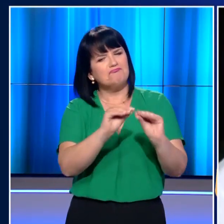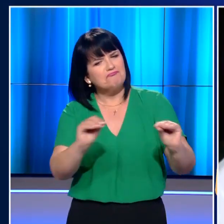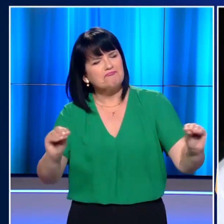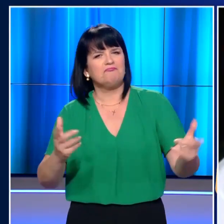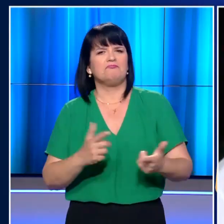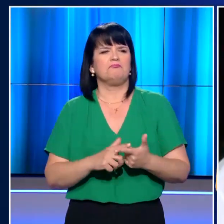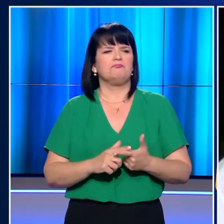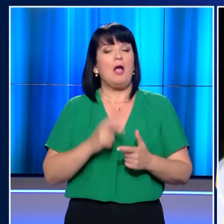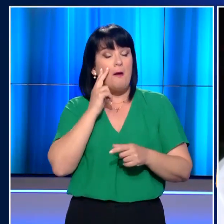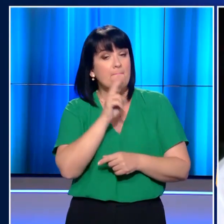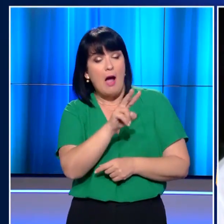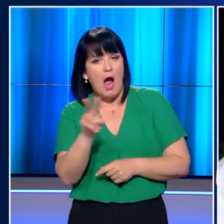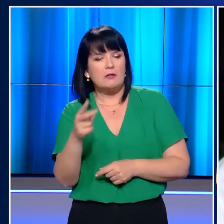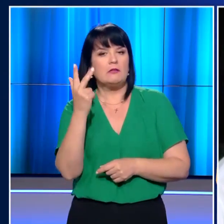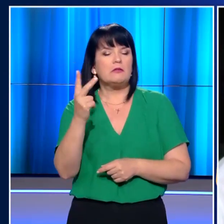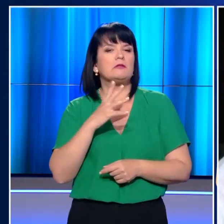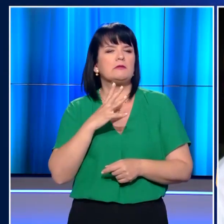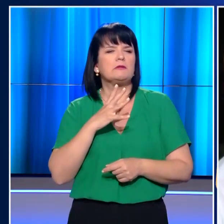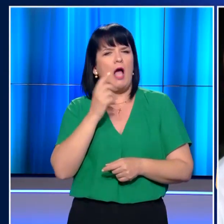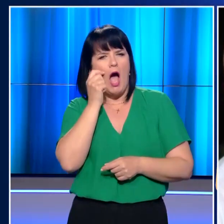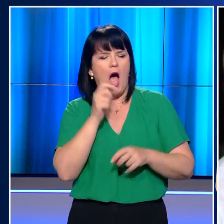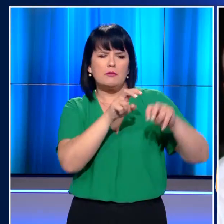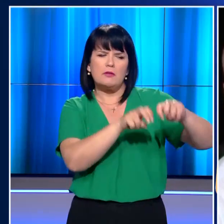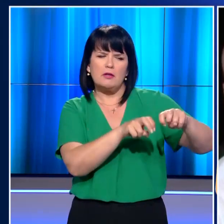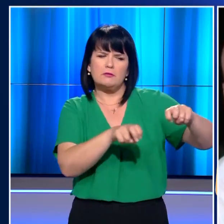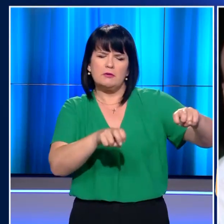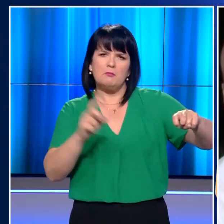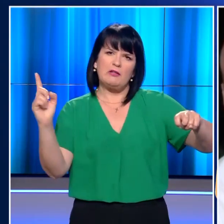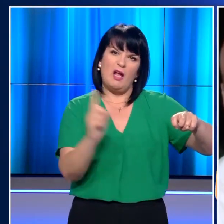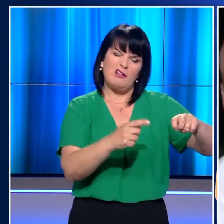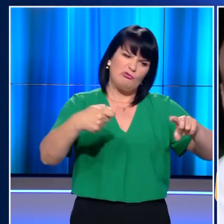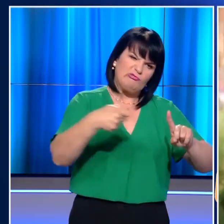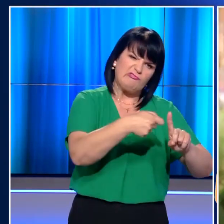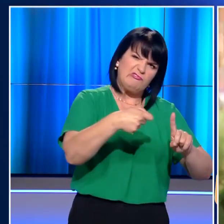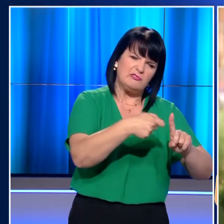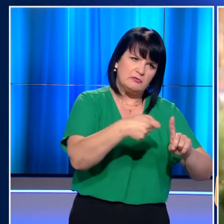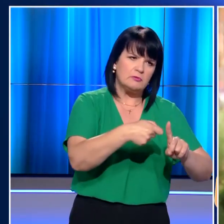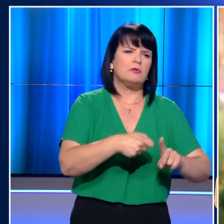Σύμφωνα με τους αυτόπτες μάρτυρες, έτρες άντρες κάθονταν στην ίδια παρέα όταν συνέβη το κακό.